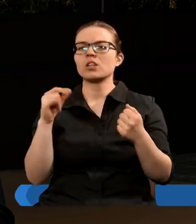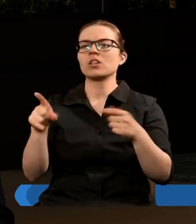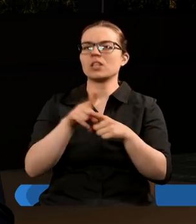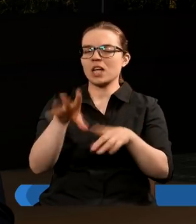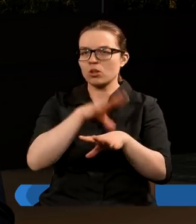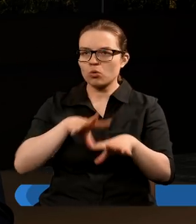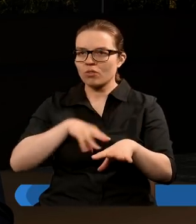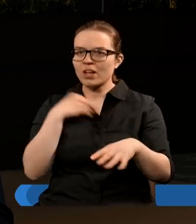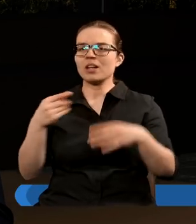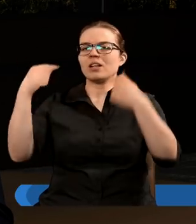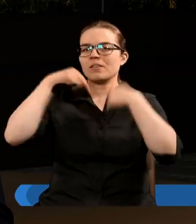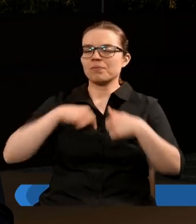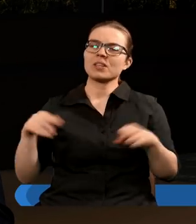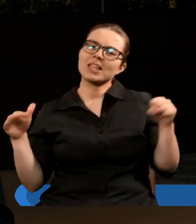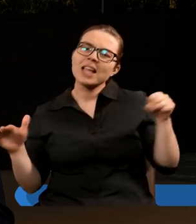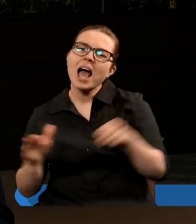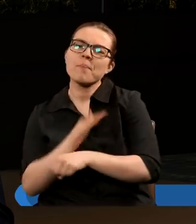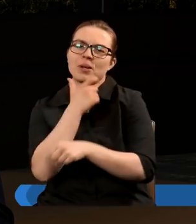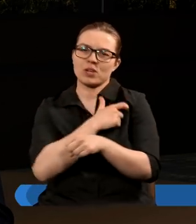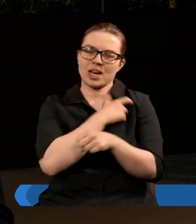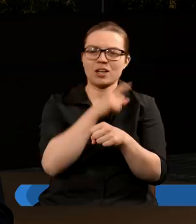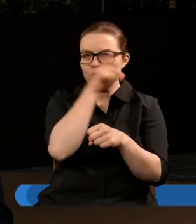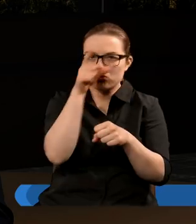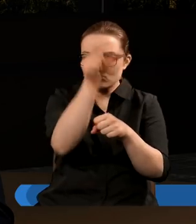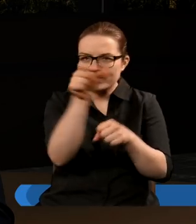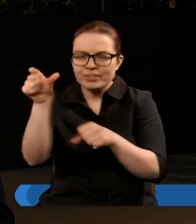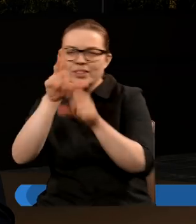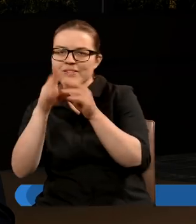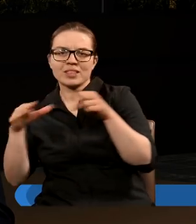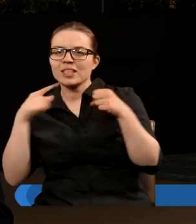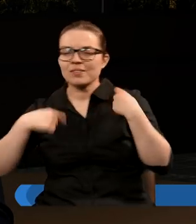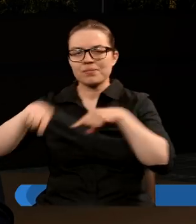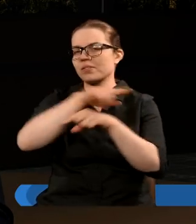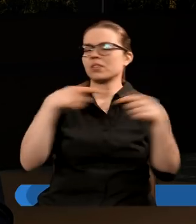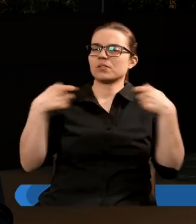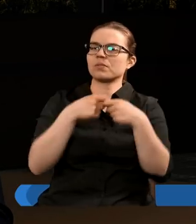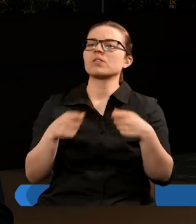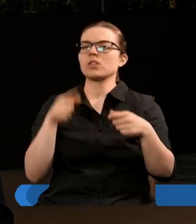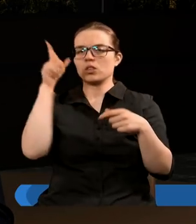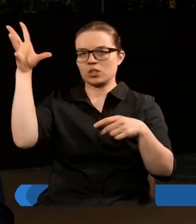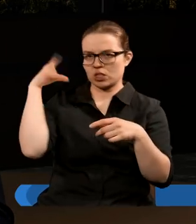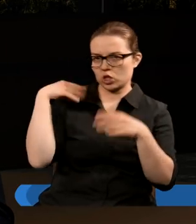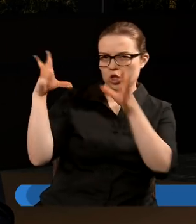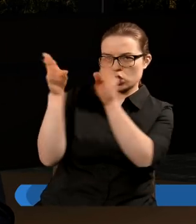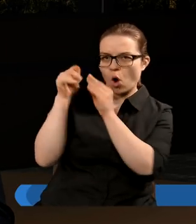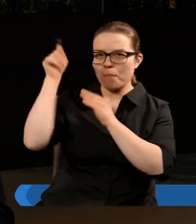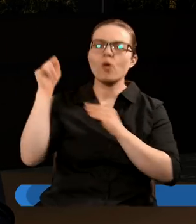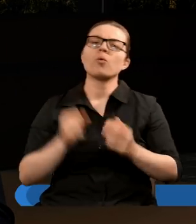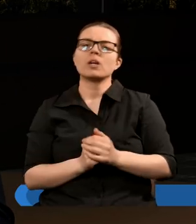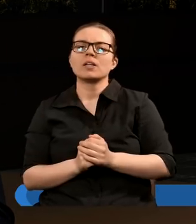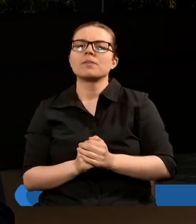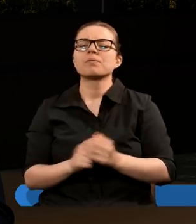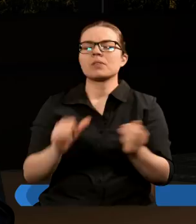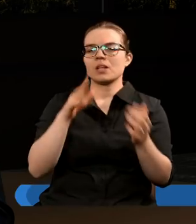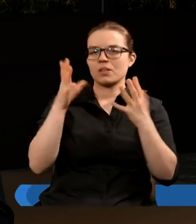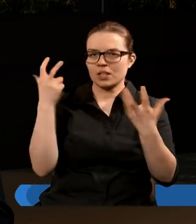napewnia Jego serce, daje Mu zrozumienie i ścisłą więź z Tobą. A